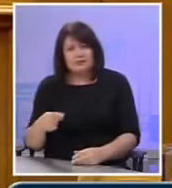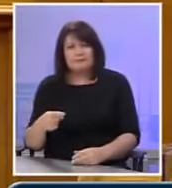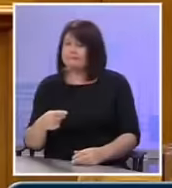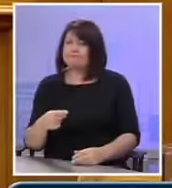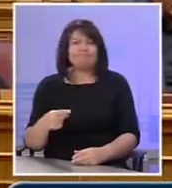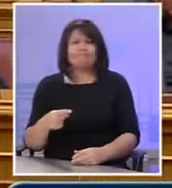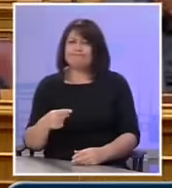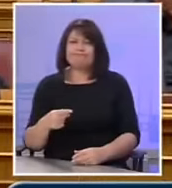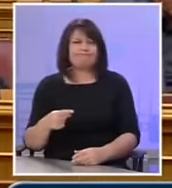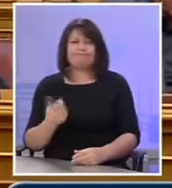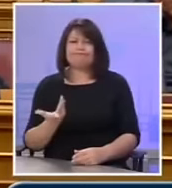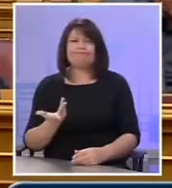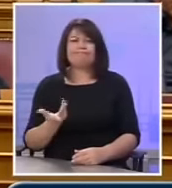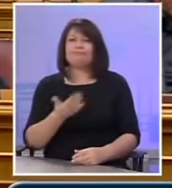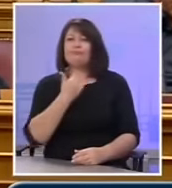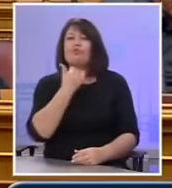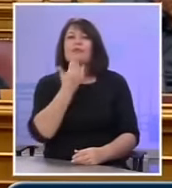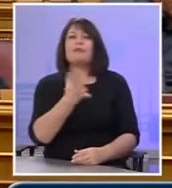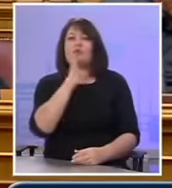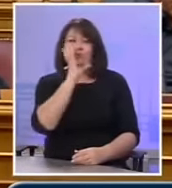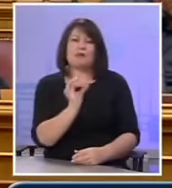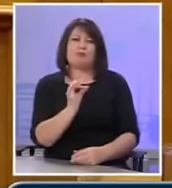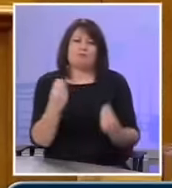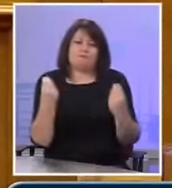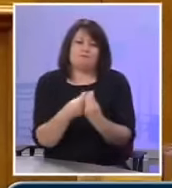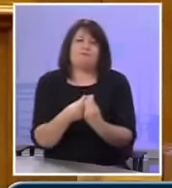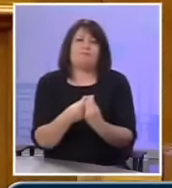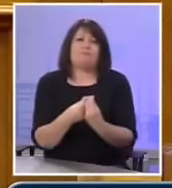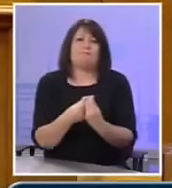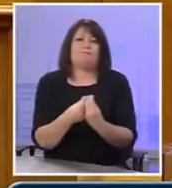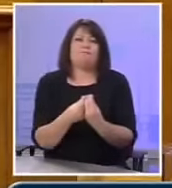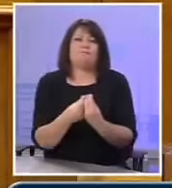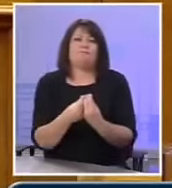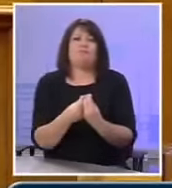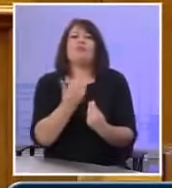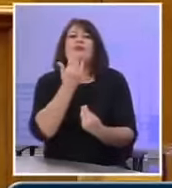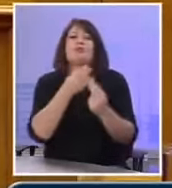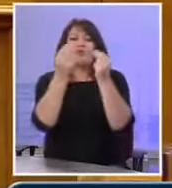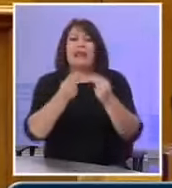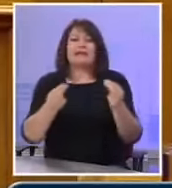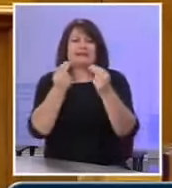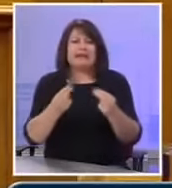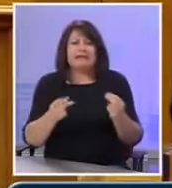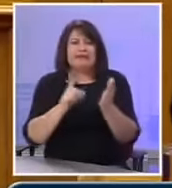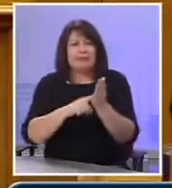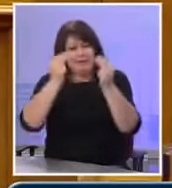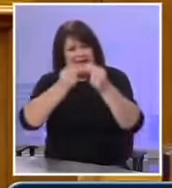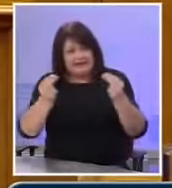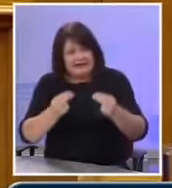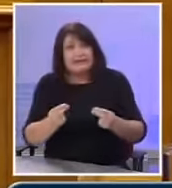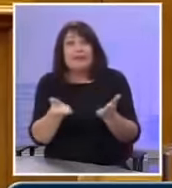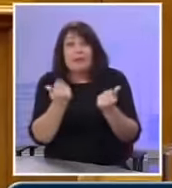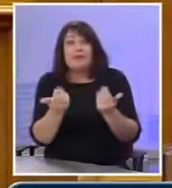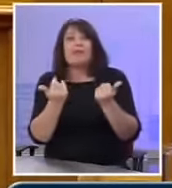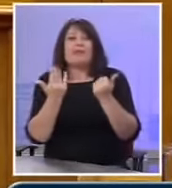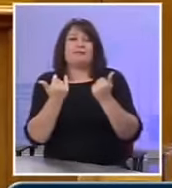ανταποκρίνονται ή δεν απαντάνε στα προβλήματα που έπρεπε να απαντήσουμε. Και είχα